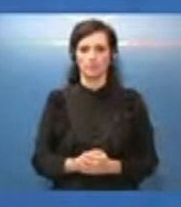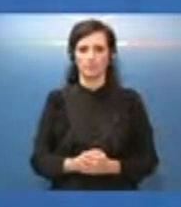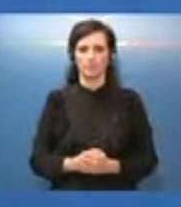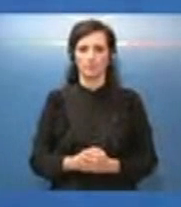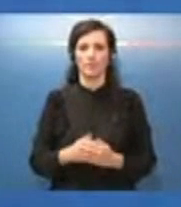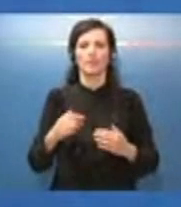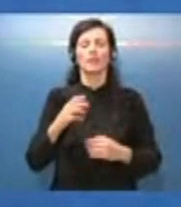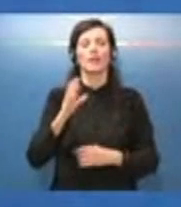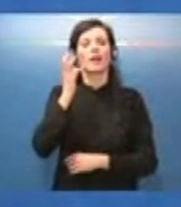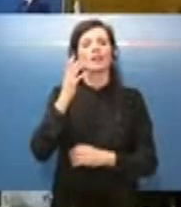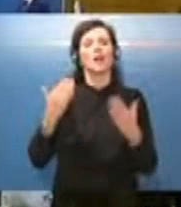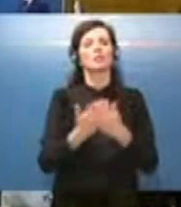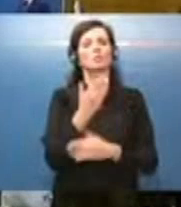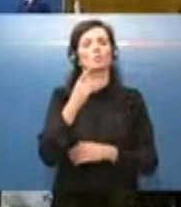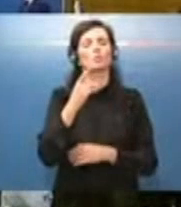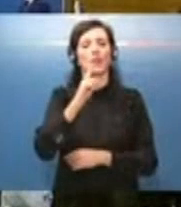Gabriele Martelloni